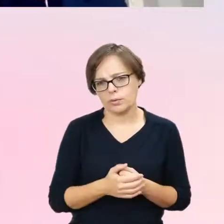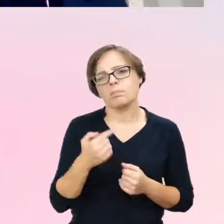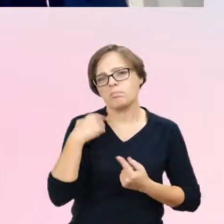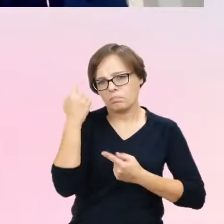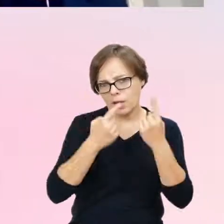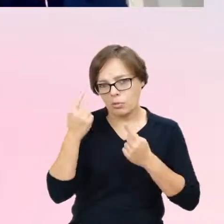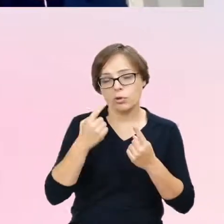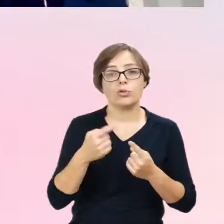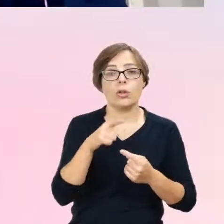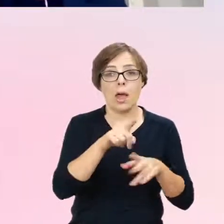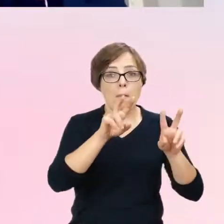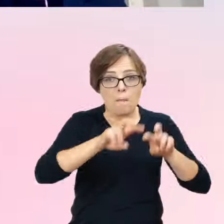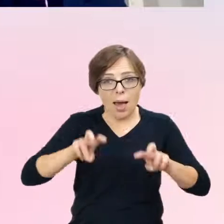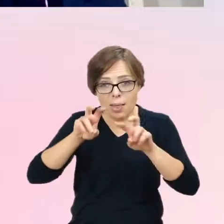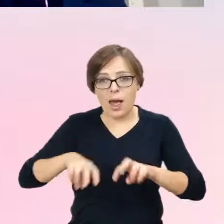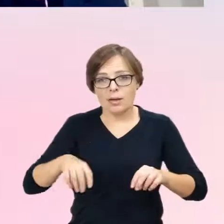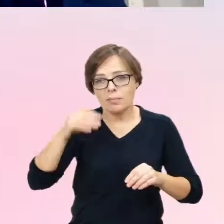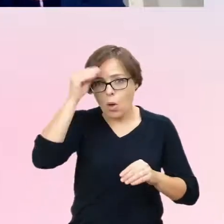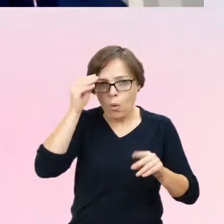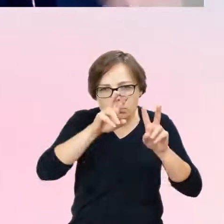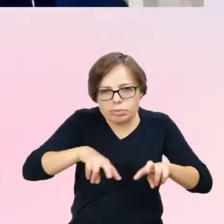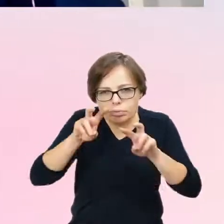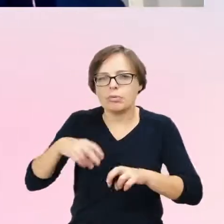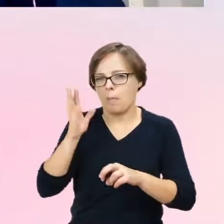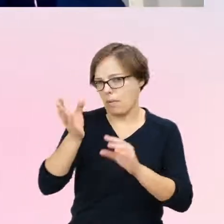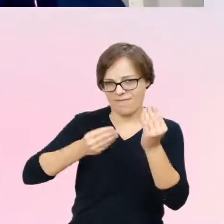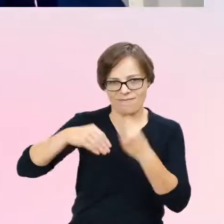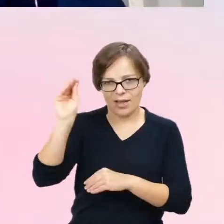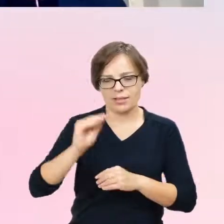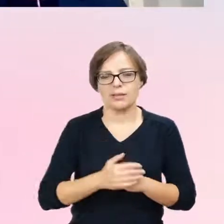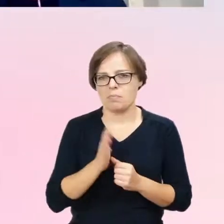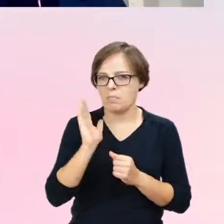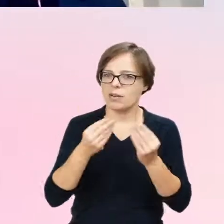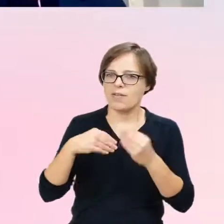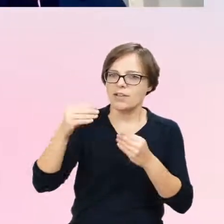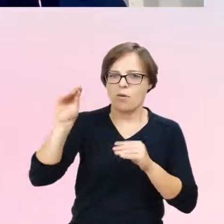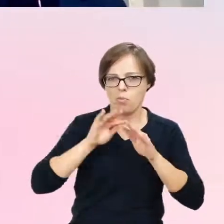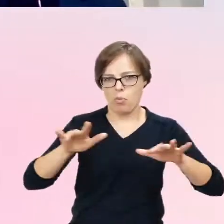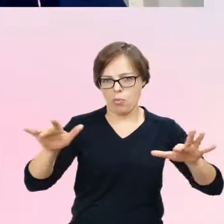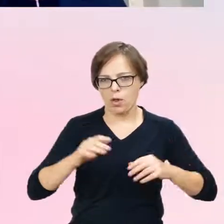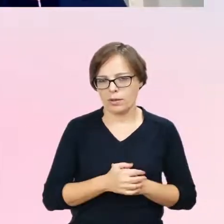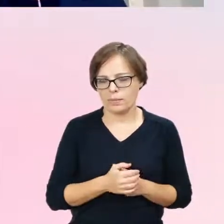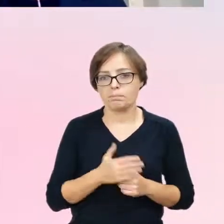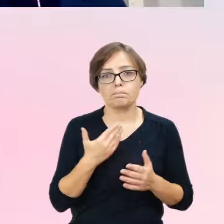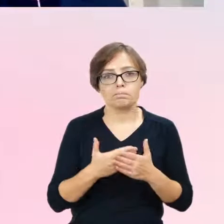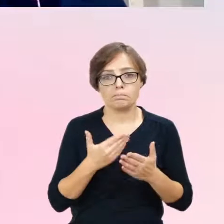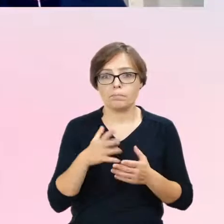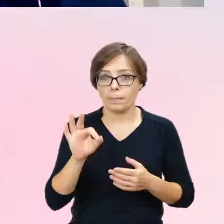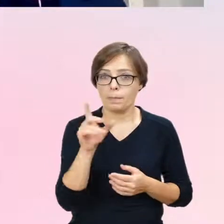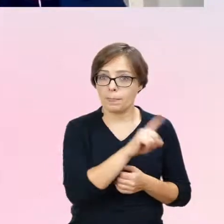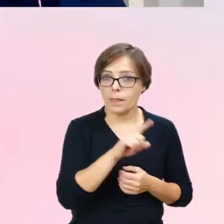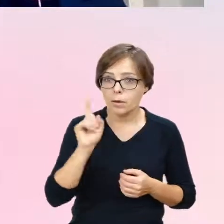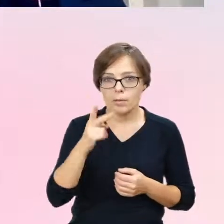badania teraz będą bardzo lawinowo postępować i będzie ich coraz więcej, zwłaszcza, że oba zjawiska